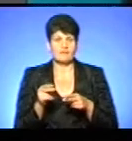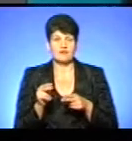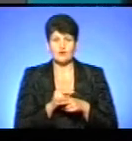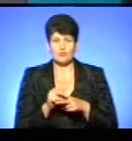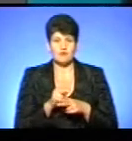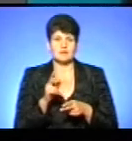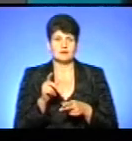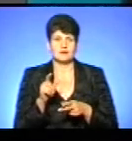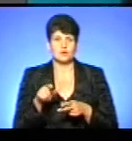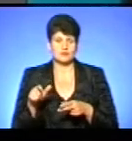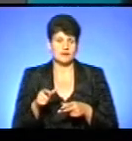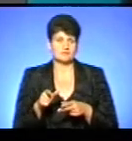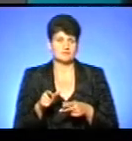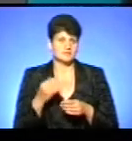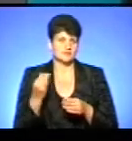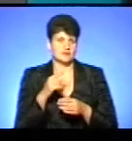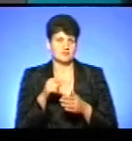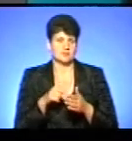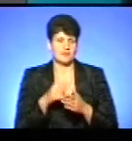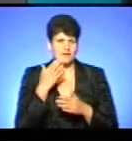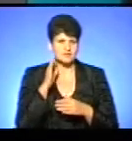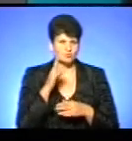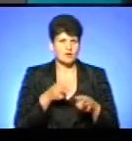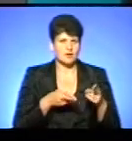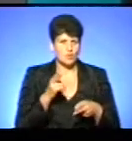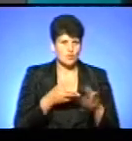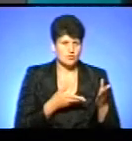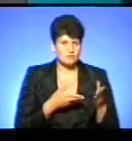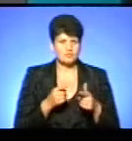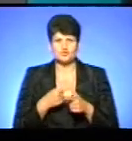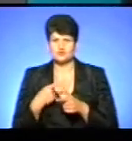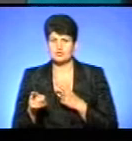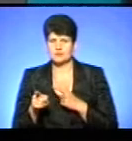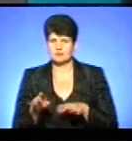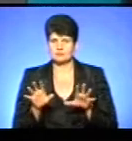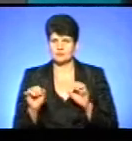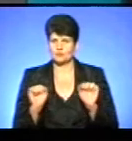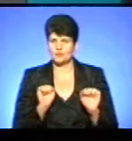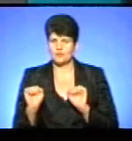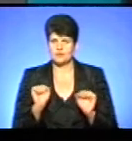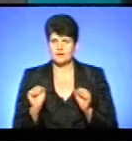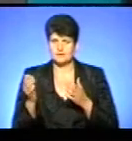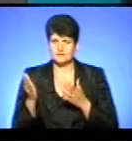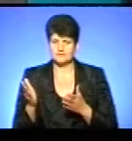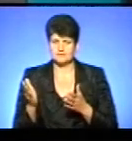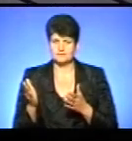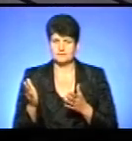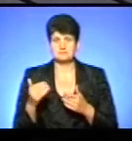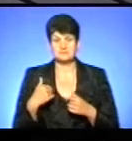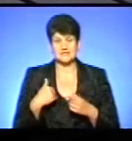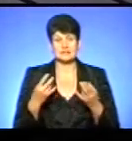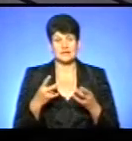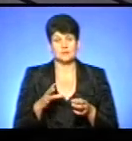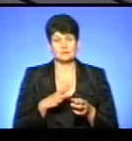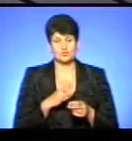раніше хірургом. Таке цікаве питання, то легше бути хірургом, чи все-таки очолювати управління охорони здоров'я області? Мені доводилося